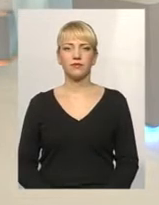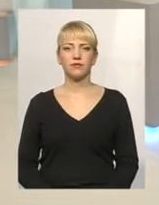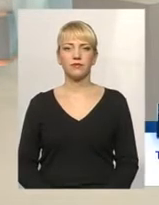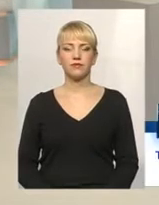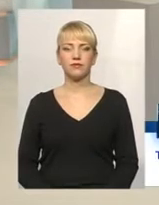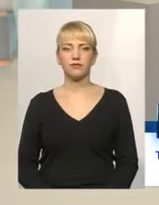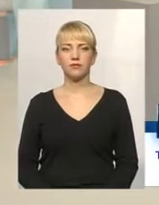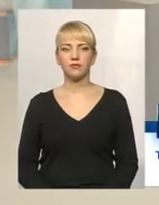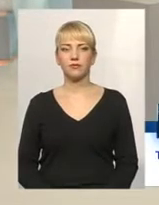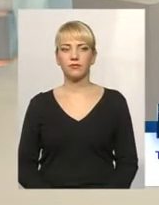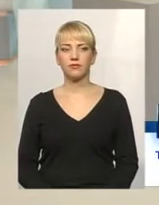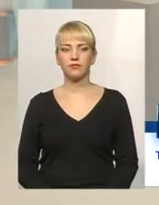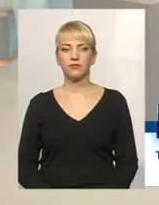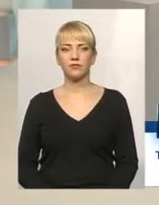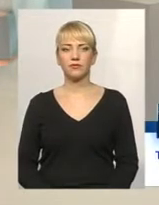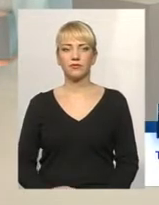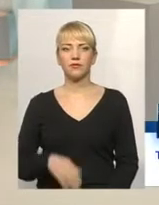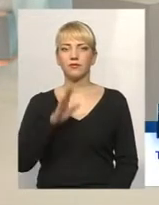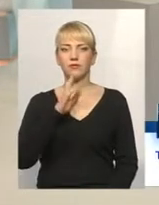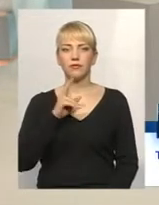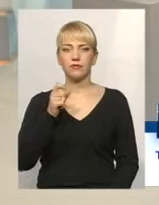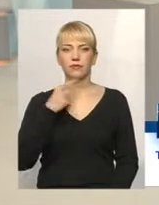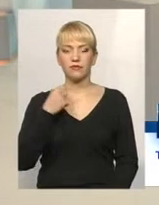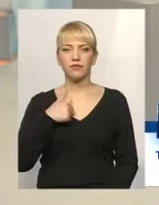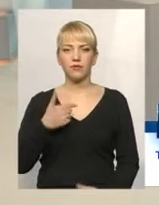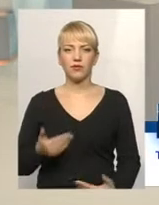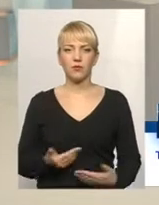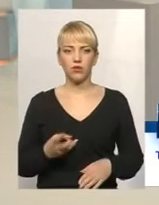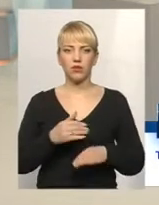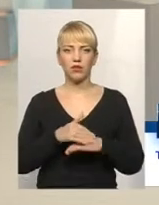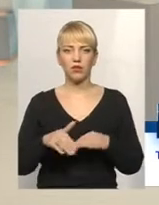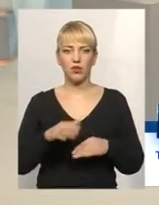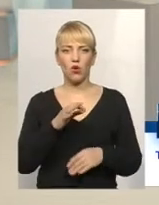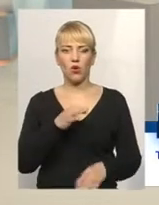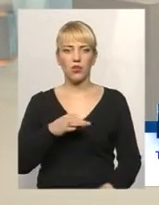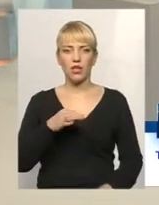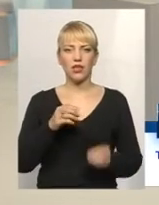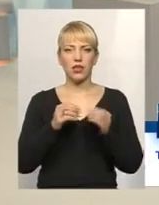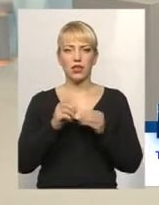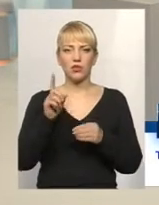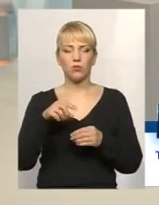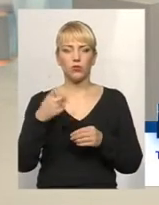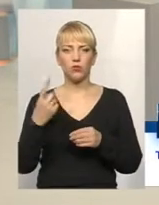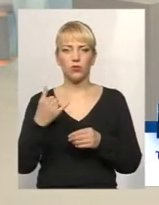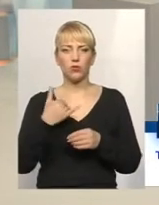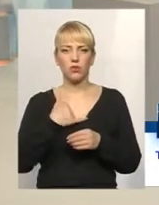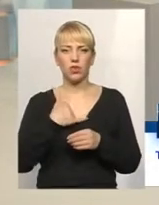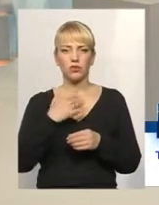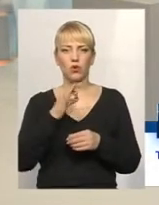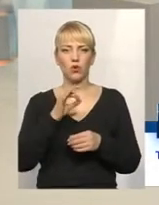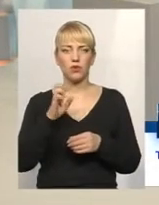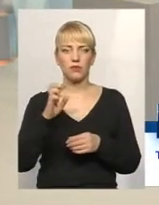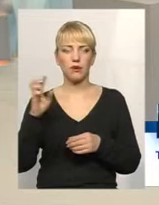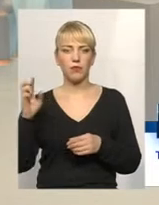Говоріть, будь ласка. Будь ласка, я проживаю за адресою вулиця Озерна, 10, 2,1. Нас ОСББ.